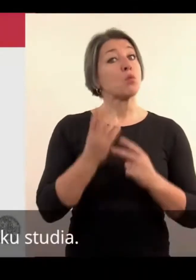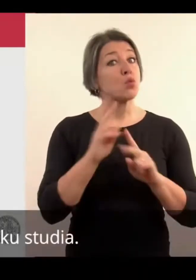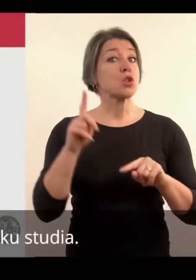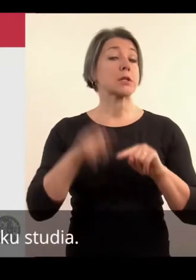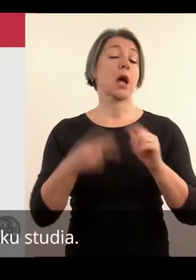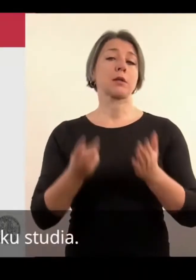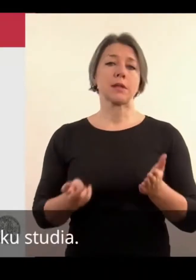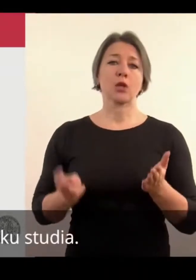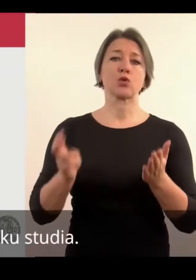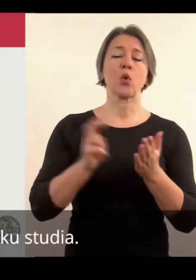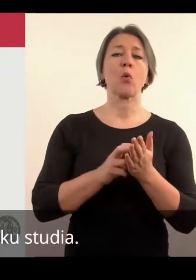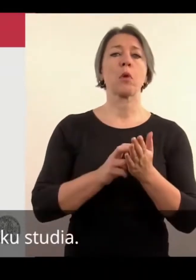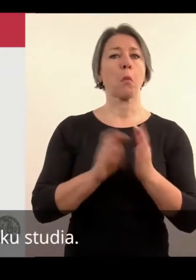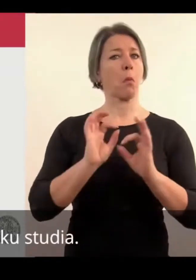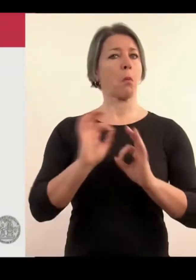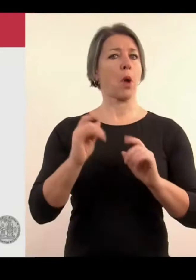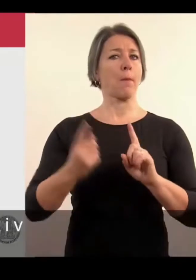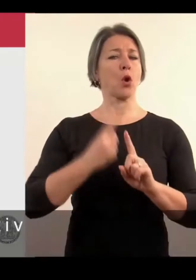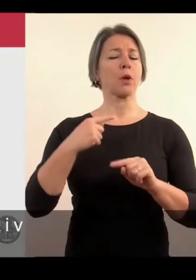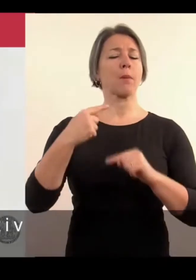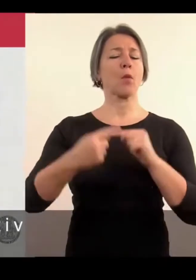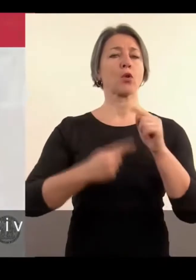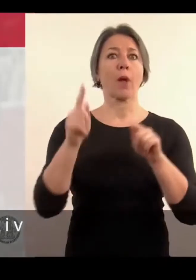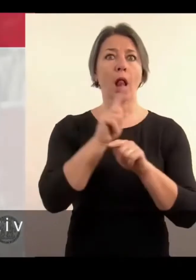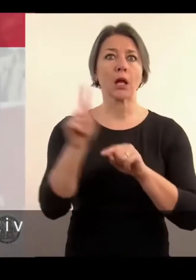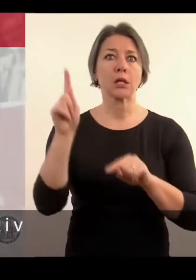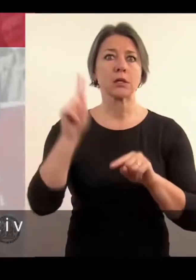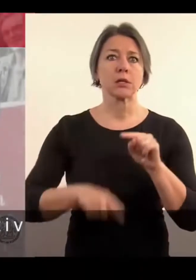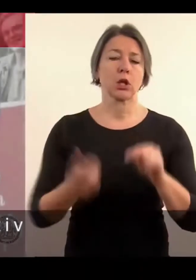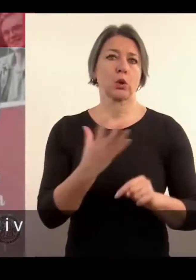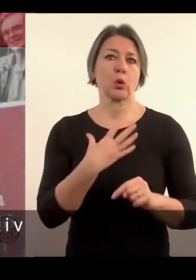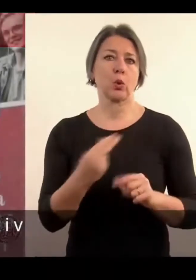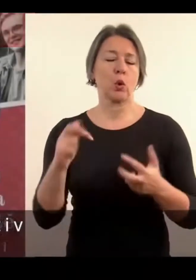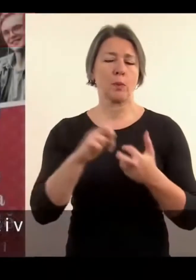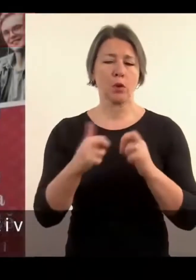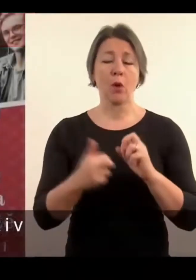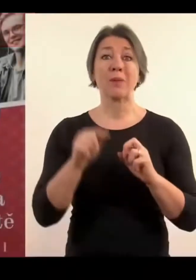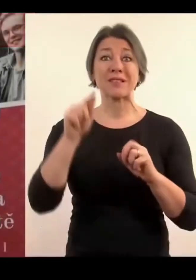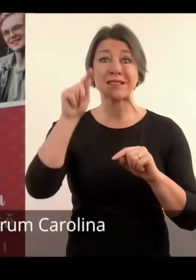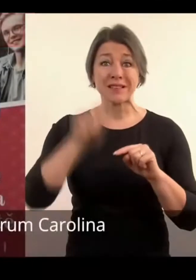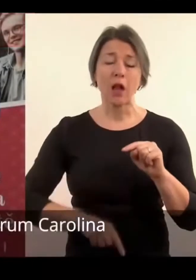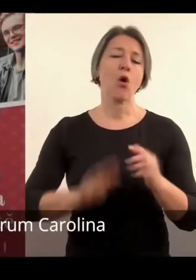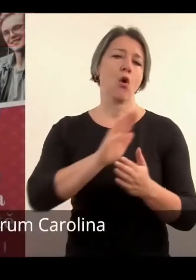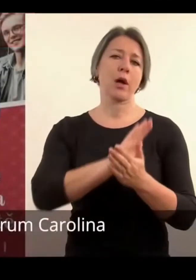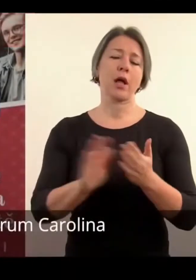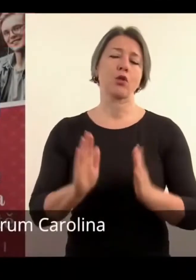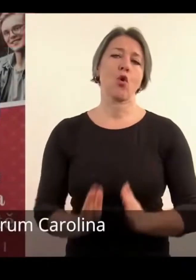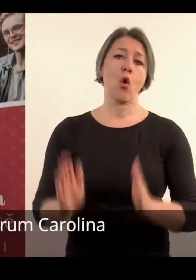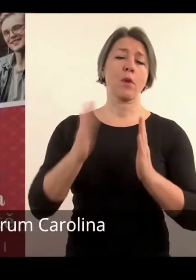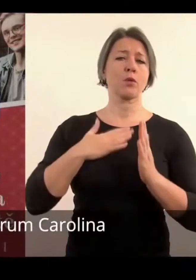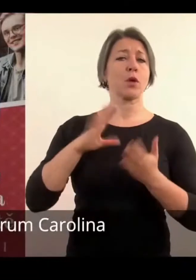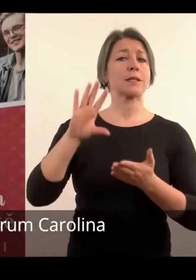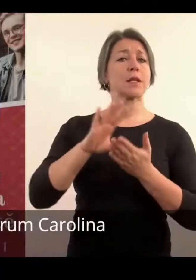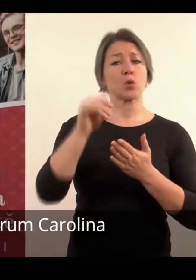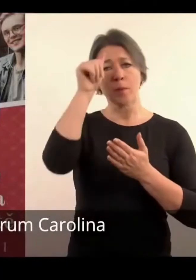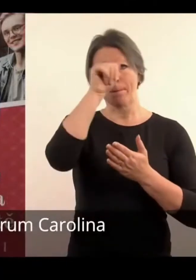začátku studia, ale ta situace se může zhoršit i v průběhu studia. Takže neváhajte se případně na Centrum Karolina nebo